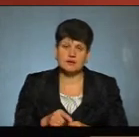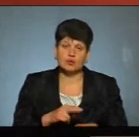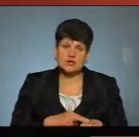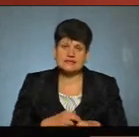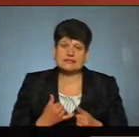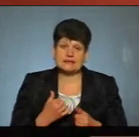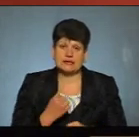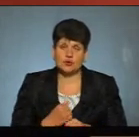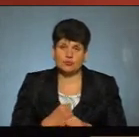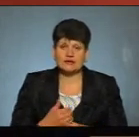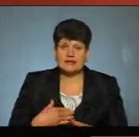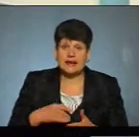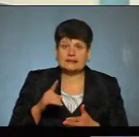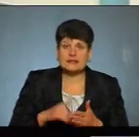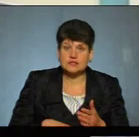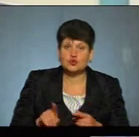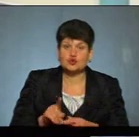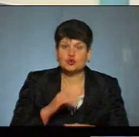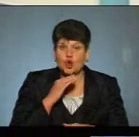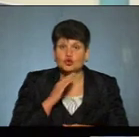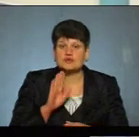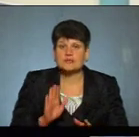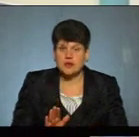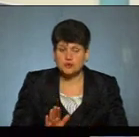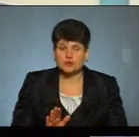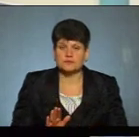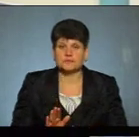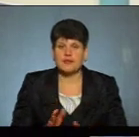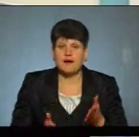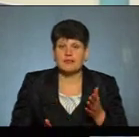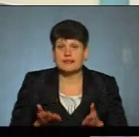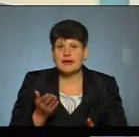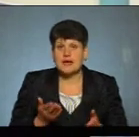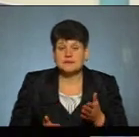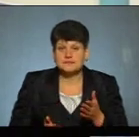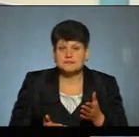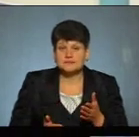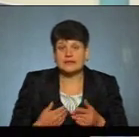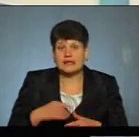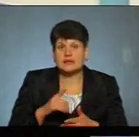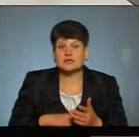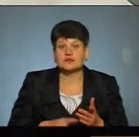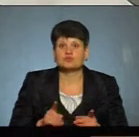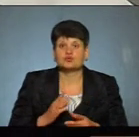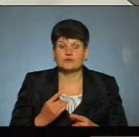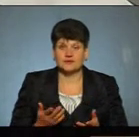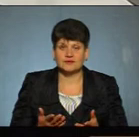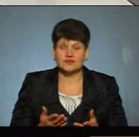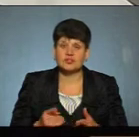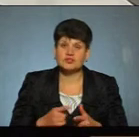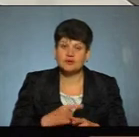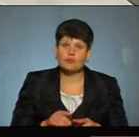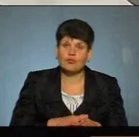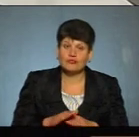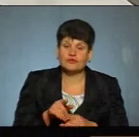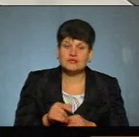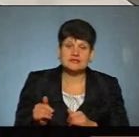Я надію, що достатньо, але надію, що достатньо. Чи достатньо вони забезпечені